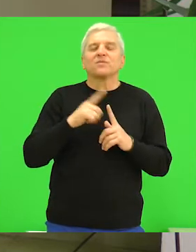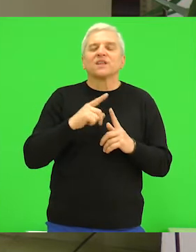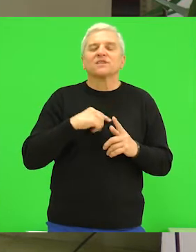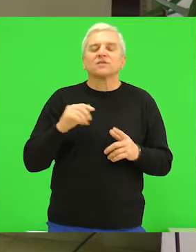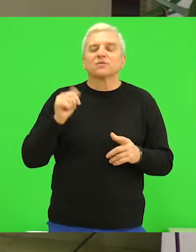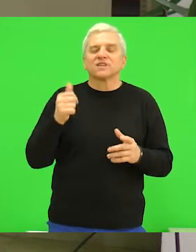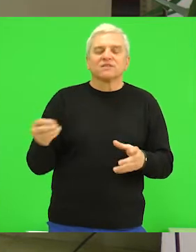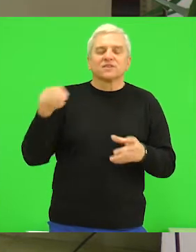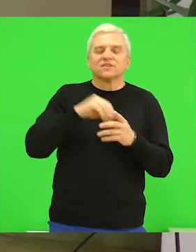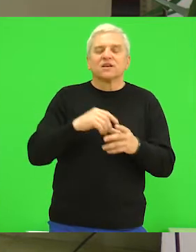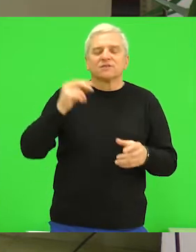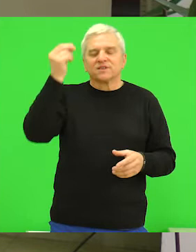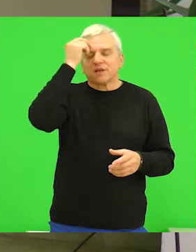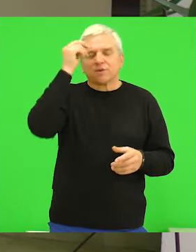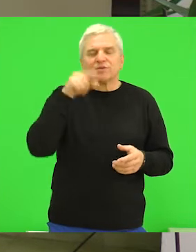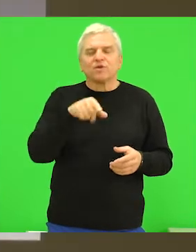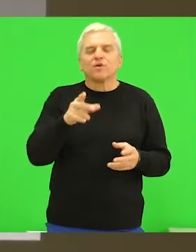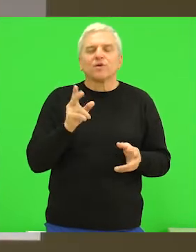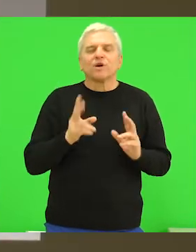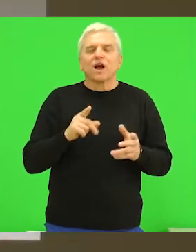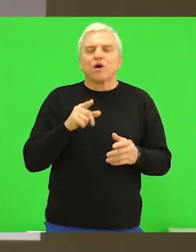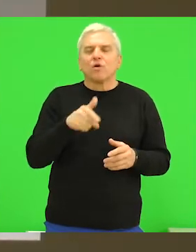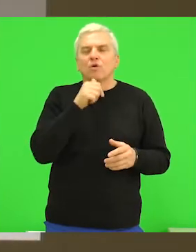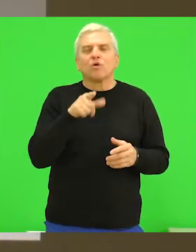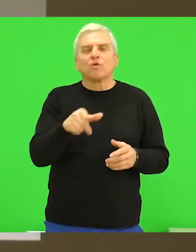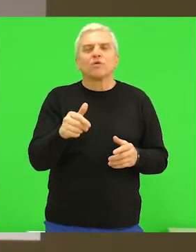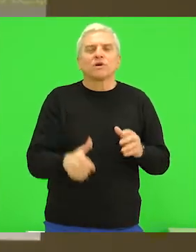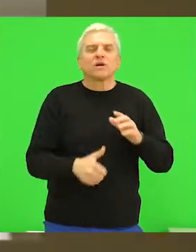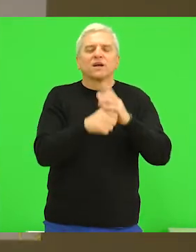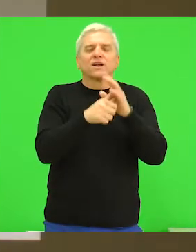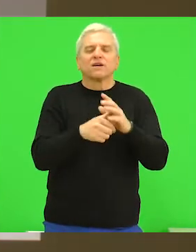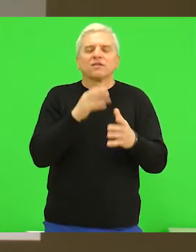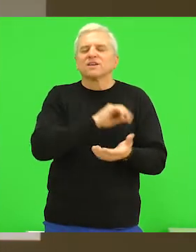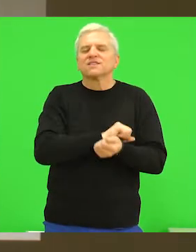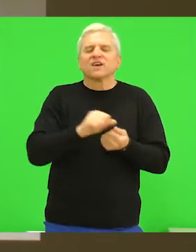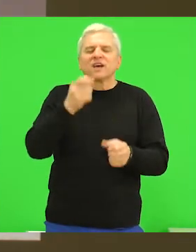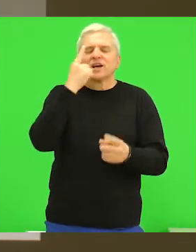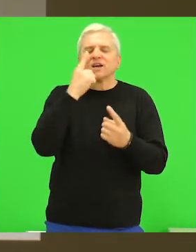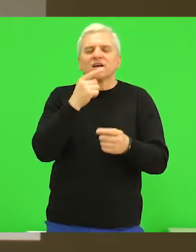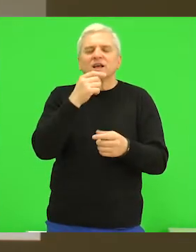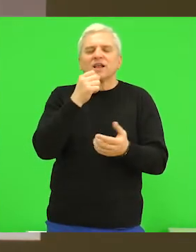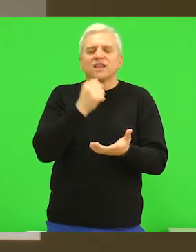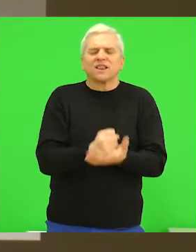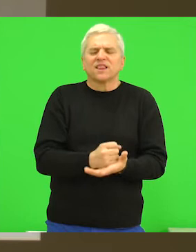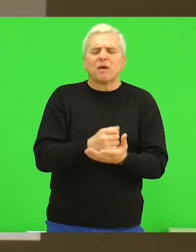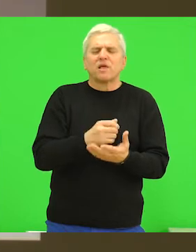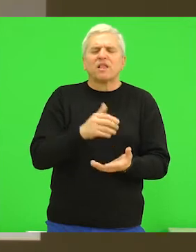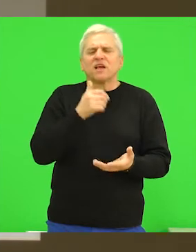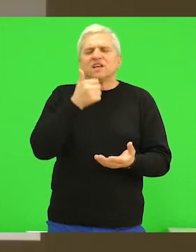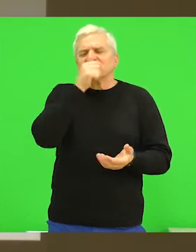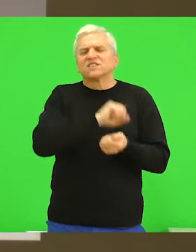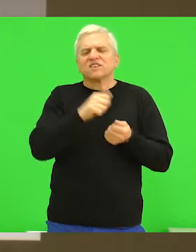stavio po tome zato što je on glavni utemeljitelj svega ovoga što mi danas imamo